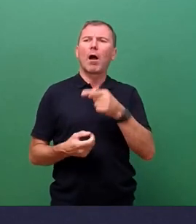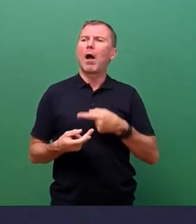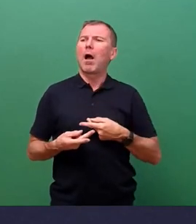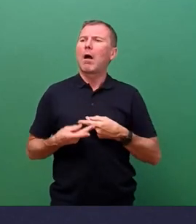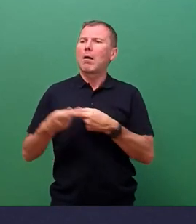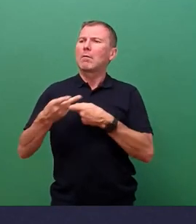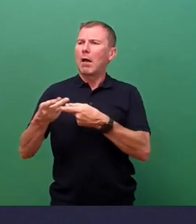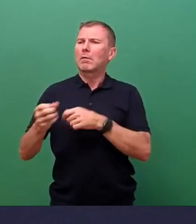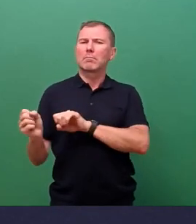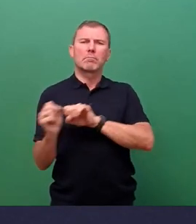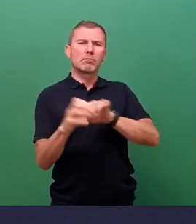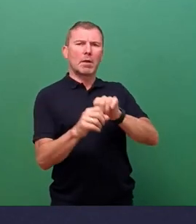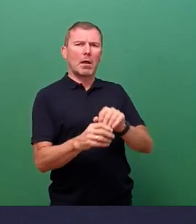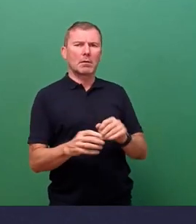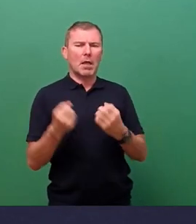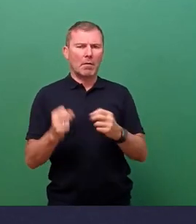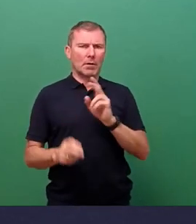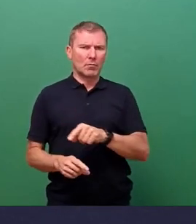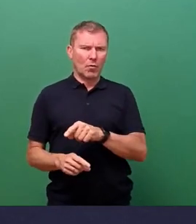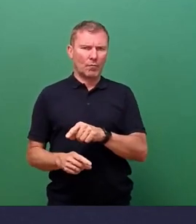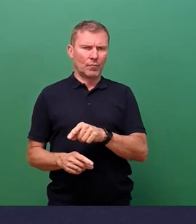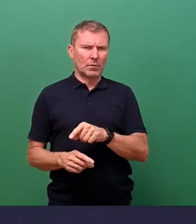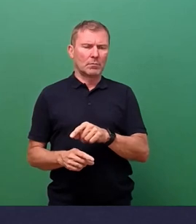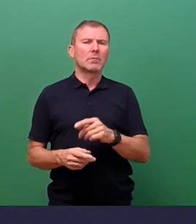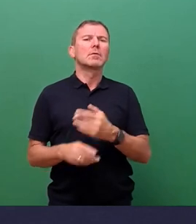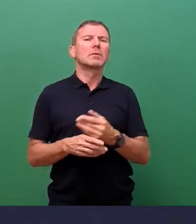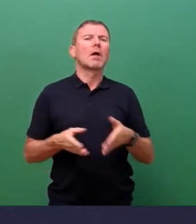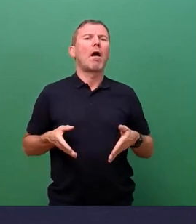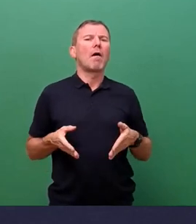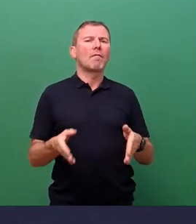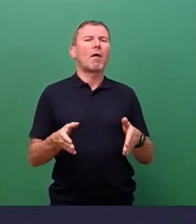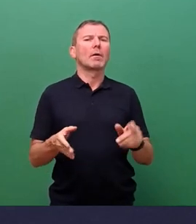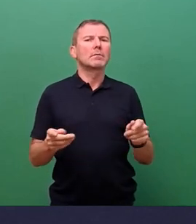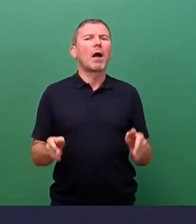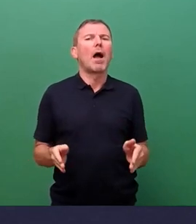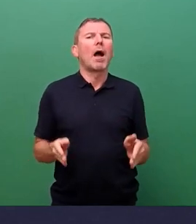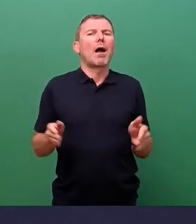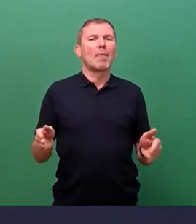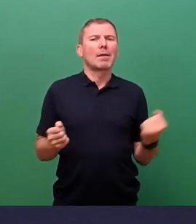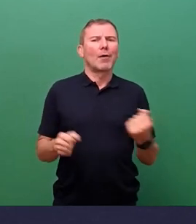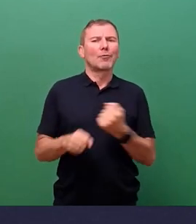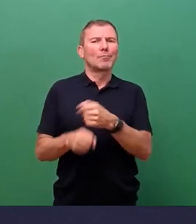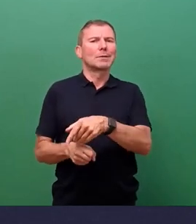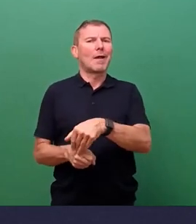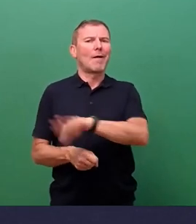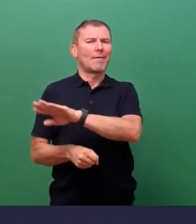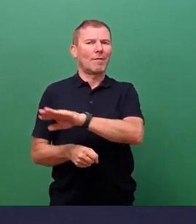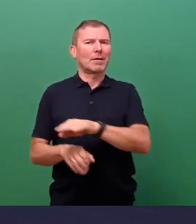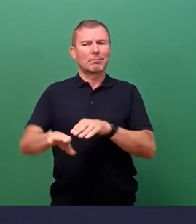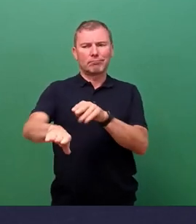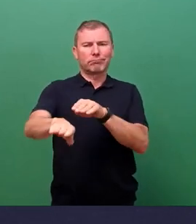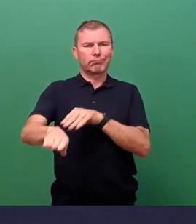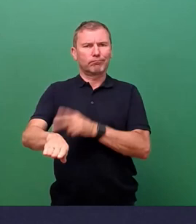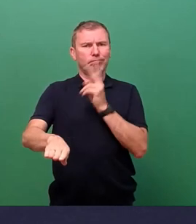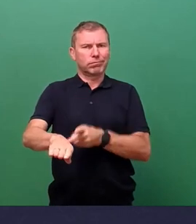Dadurch verbessert sich die Situation, weil nämlich die Fahrbahn breiter wird und durch den Entfall von Engstellen auch